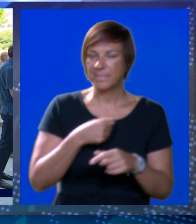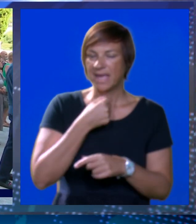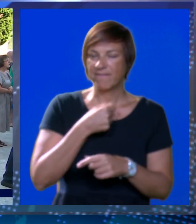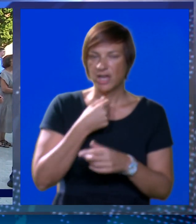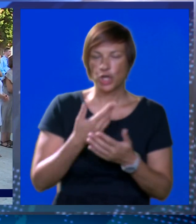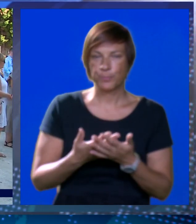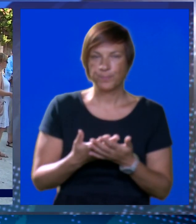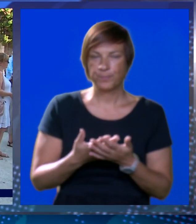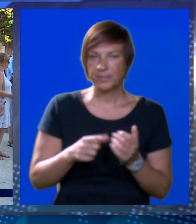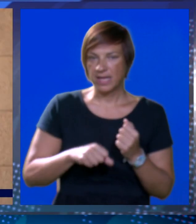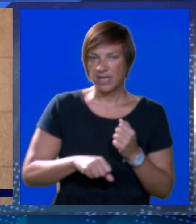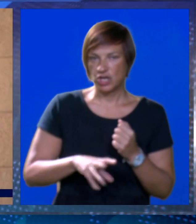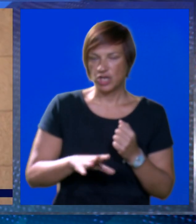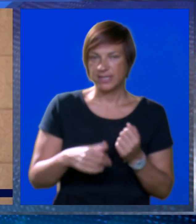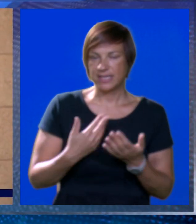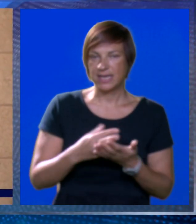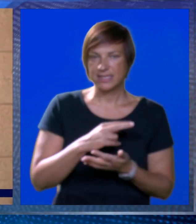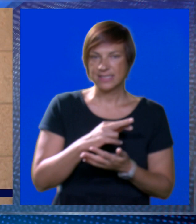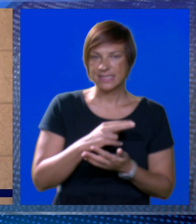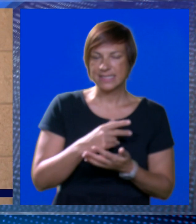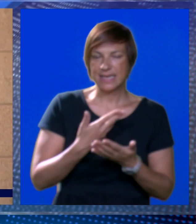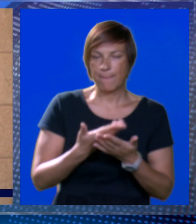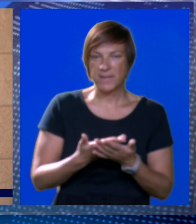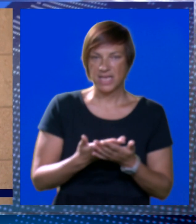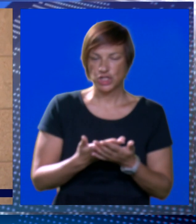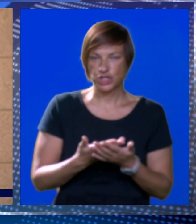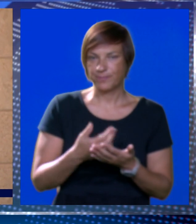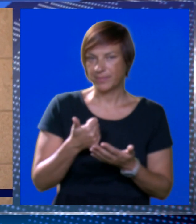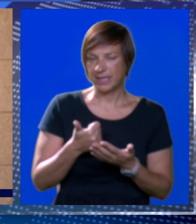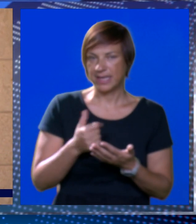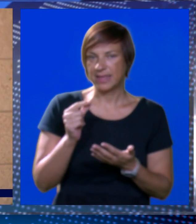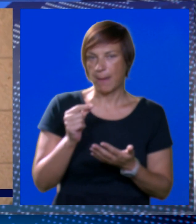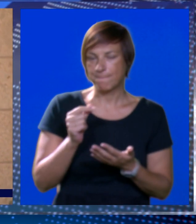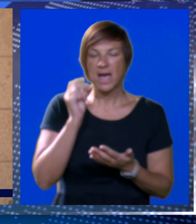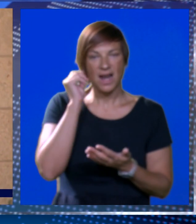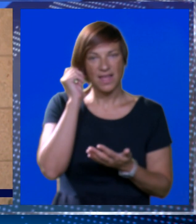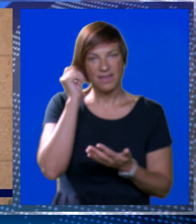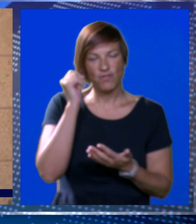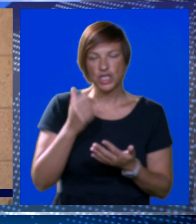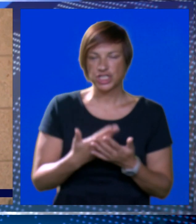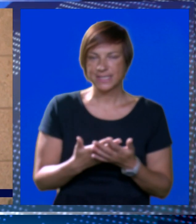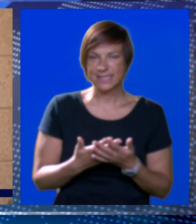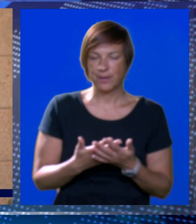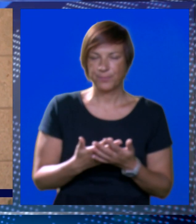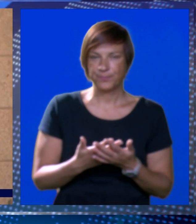Rodila se sestra i bračo jedna mala djevojčica